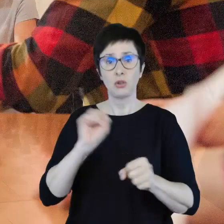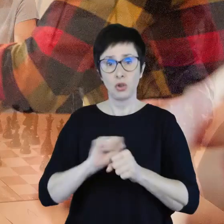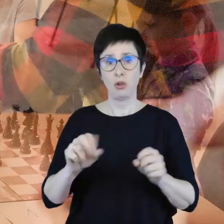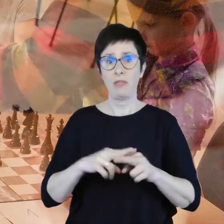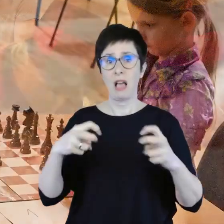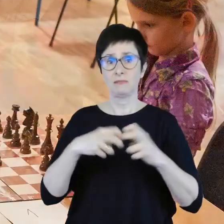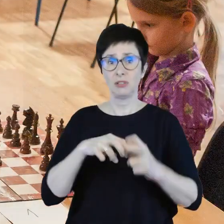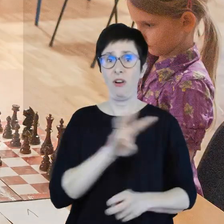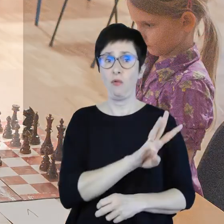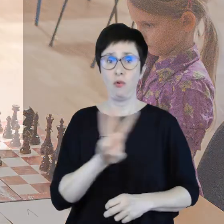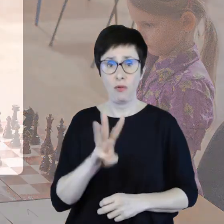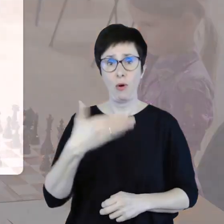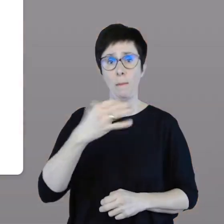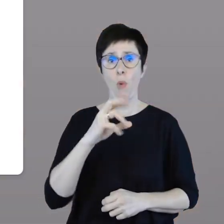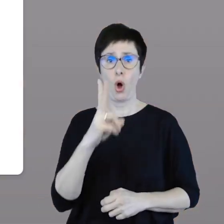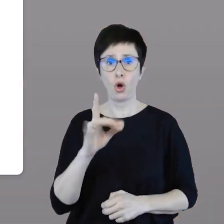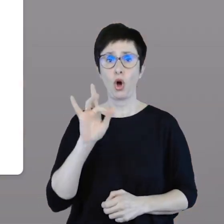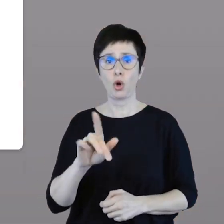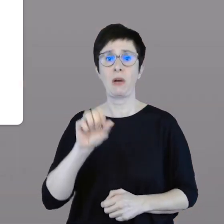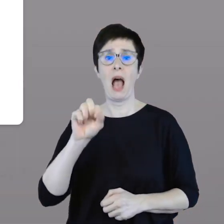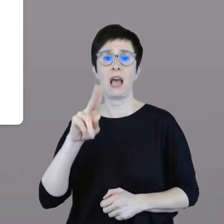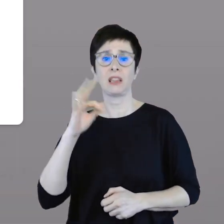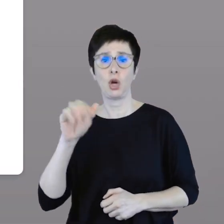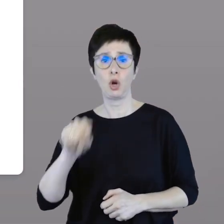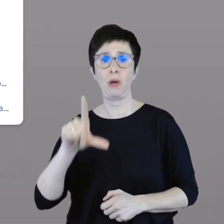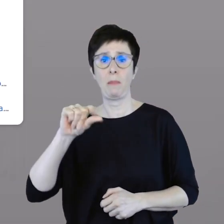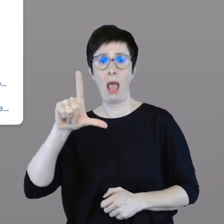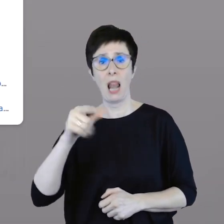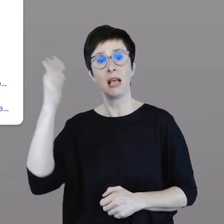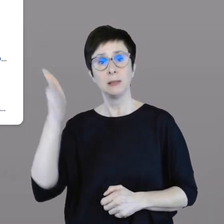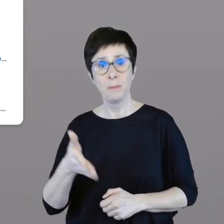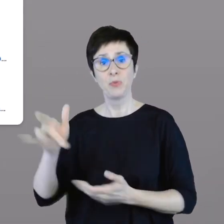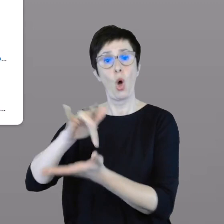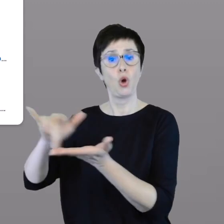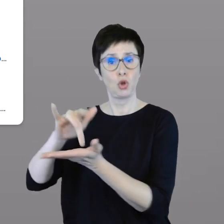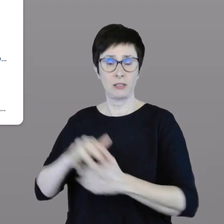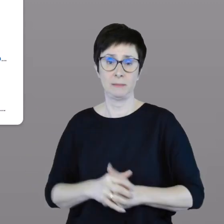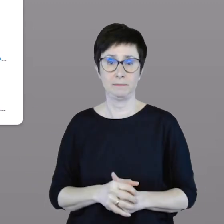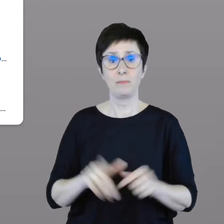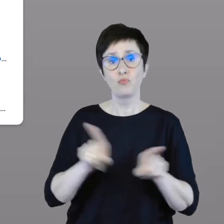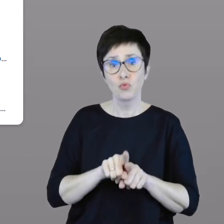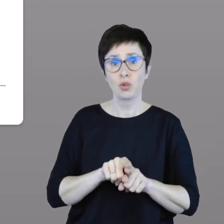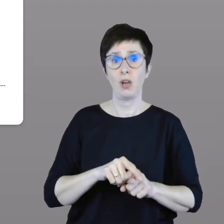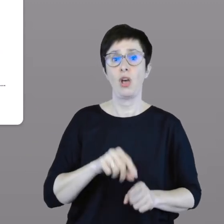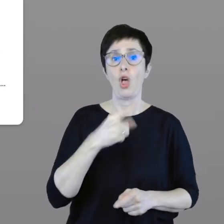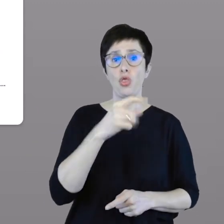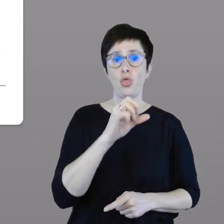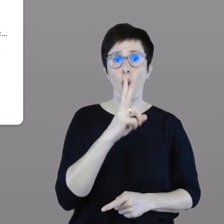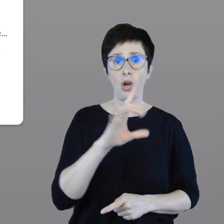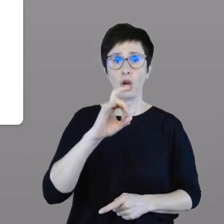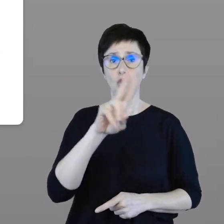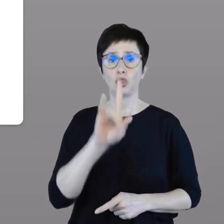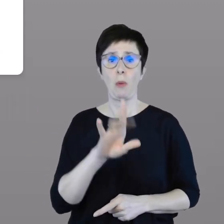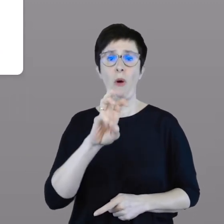znajdziesz na stronie internetowej www.mok.art.pl w zakładce Ośrodki oraz na stronie Dog